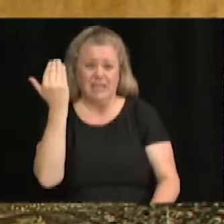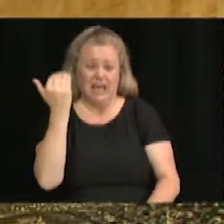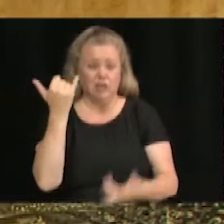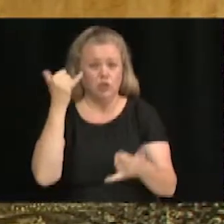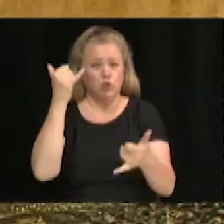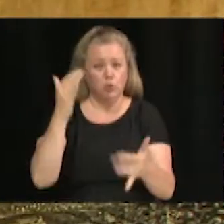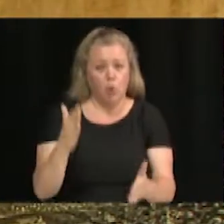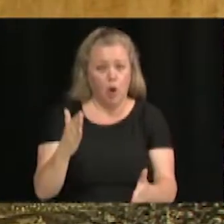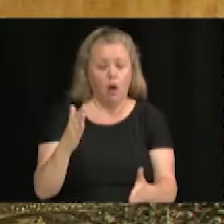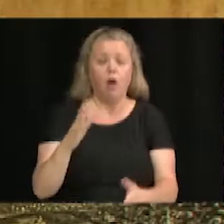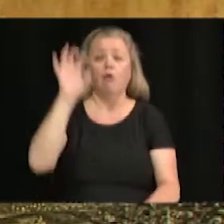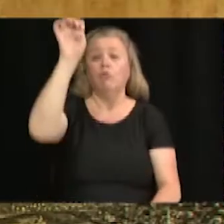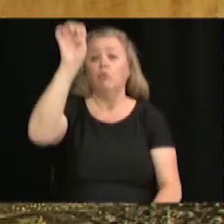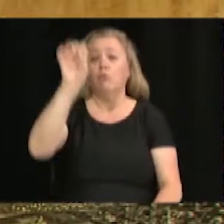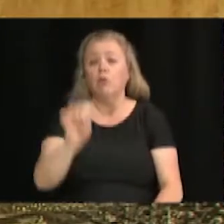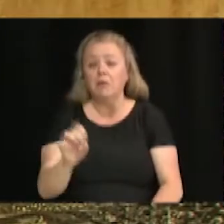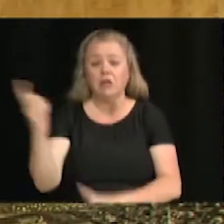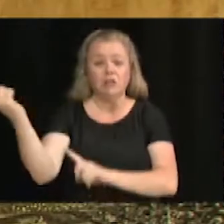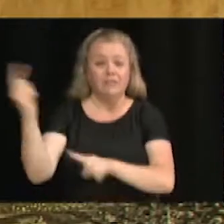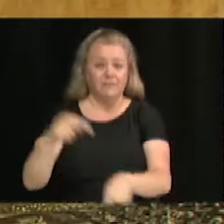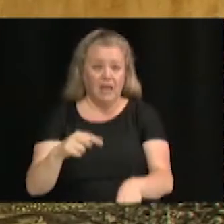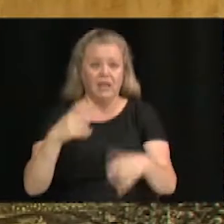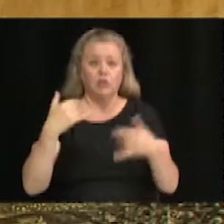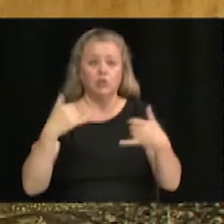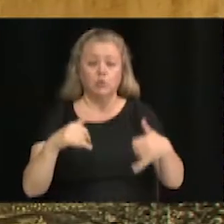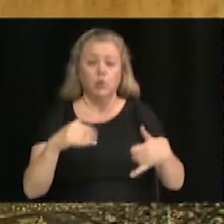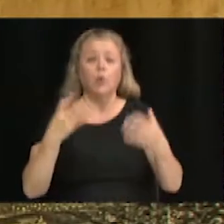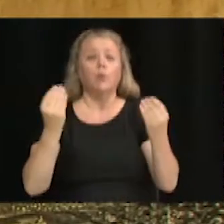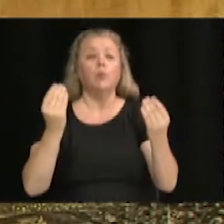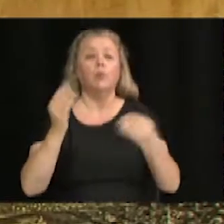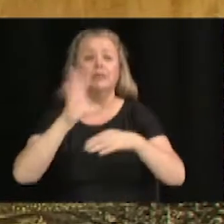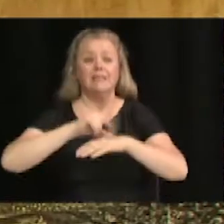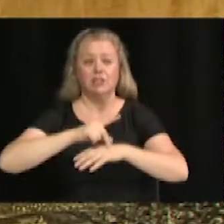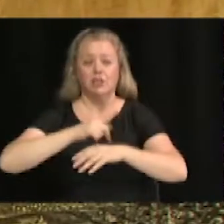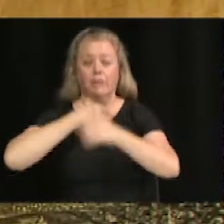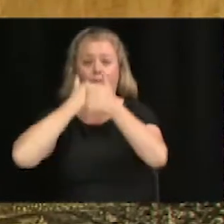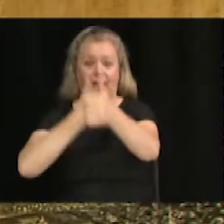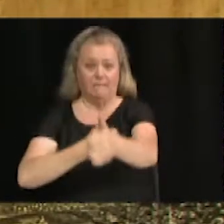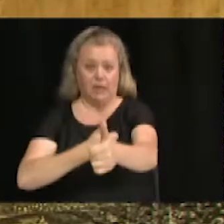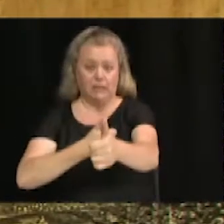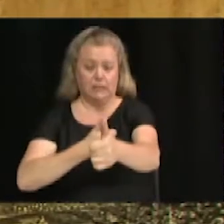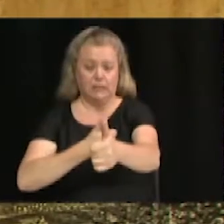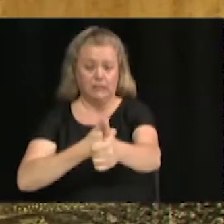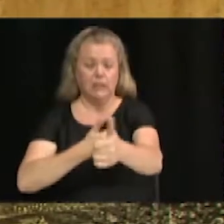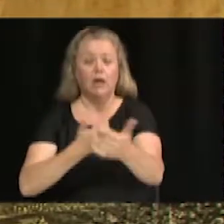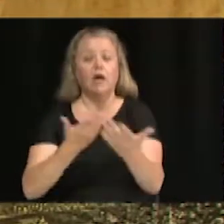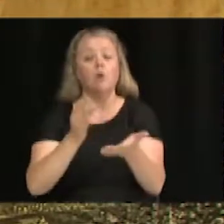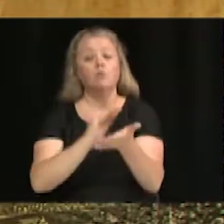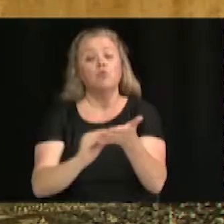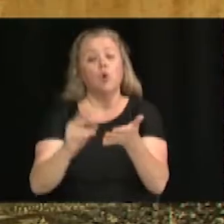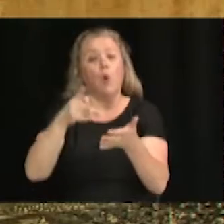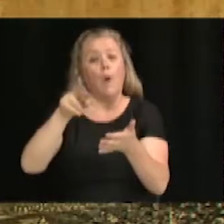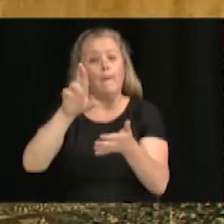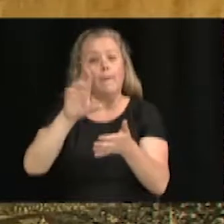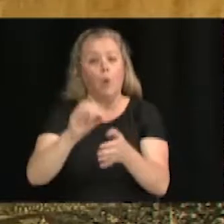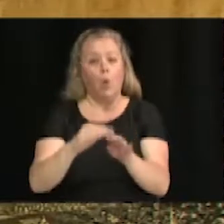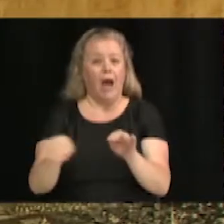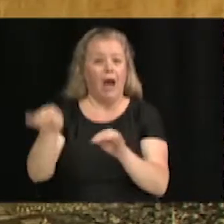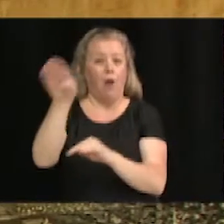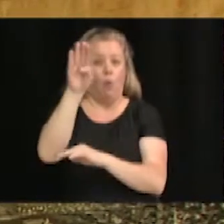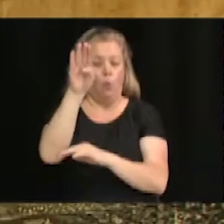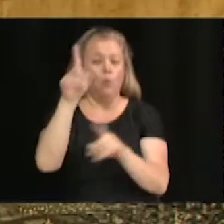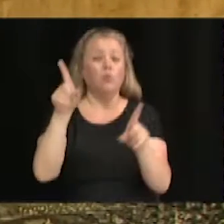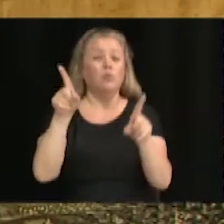semaines le mercredi, en avant du cégep, en haut du bureau pro. Puis, on a déjà